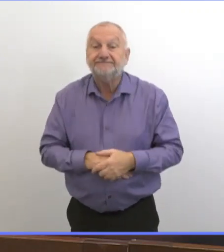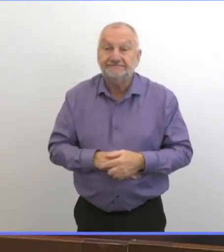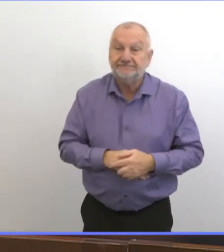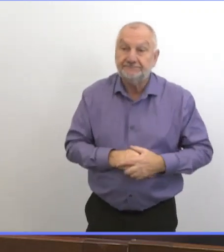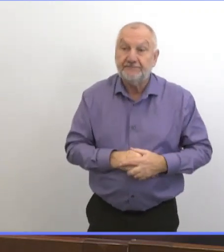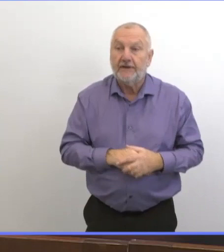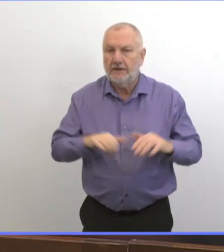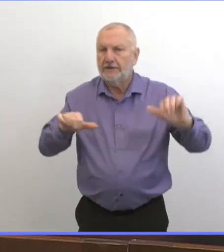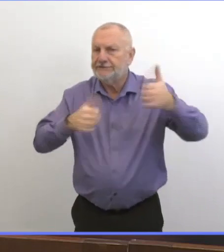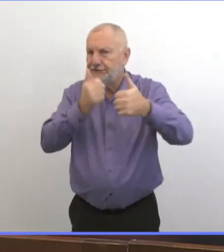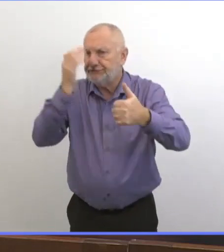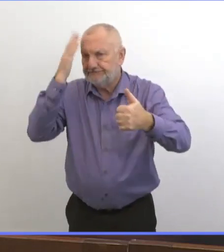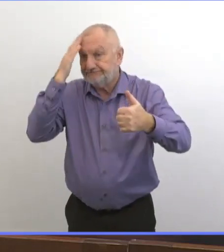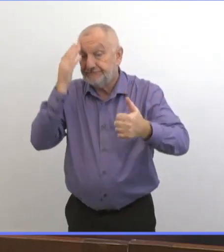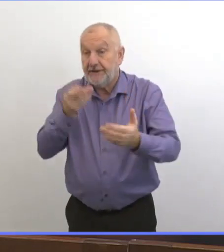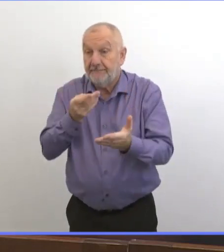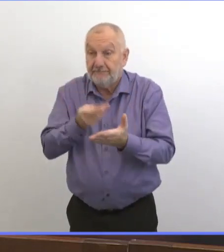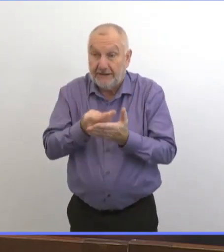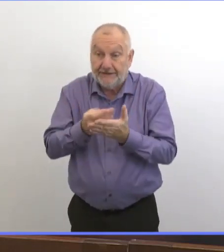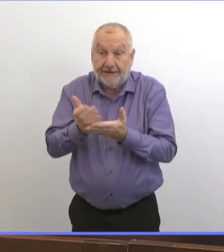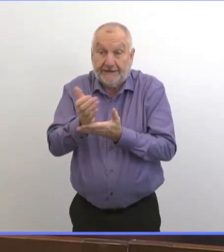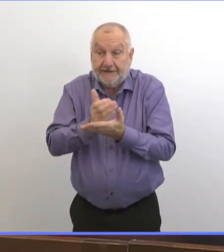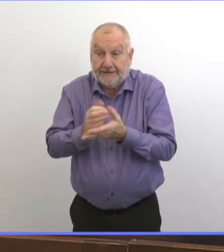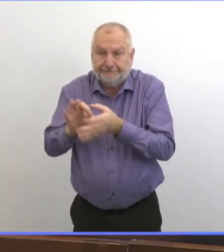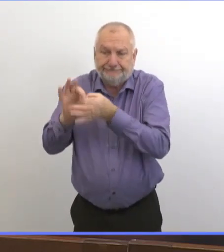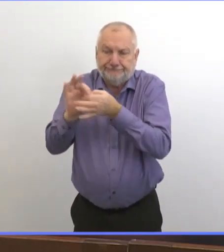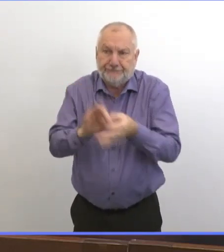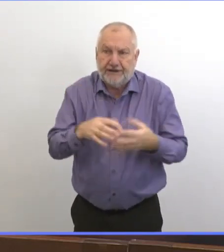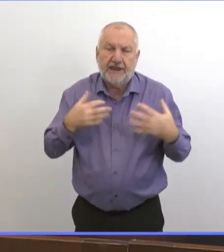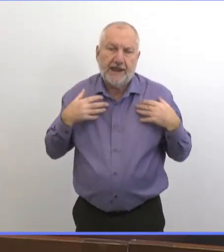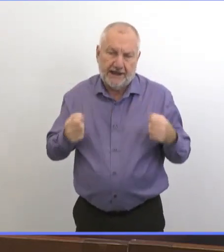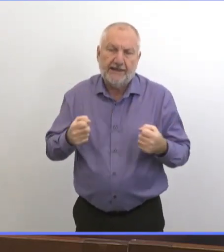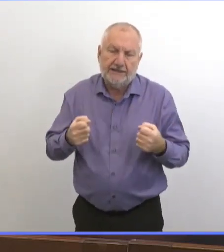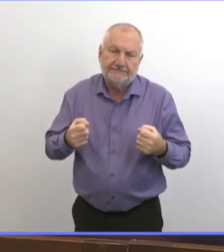On sait que le revenu, c'est un déterminant majeur de la santé.